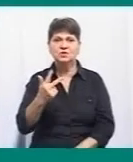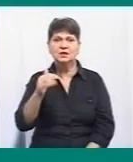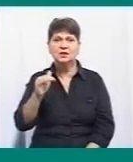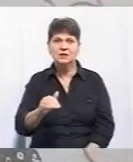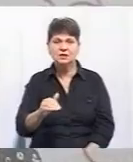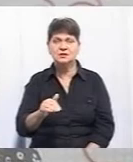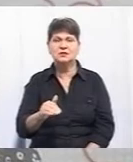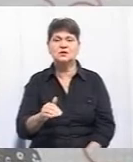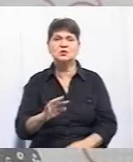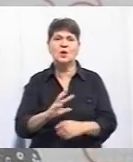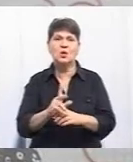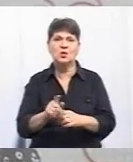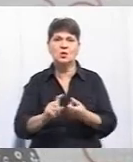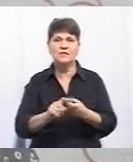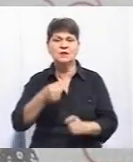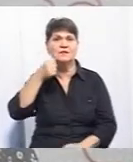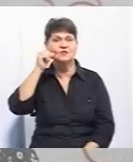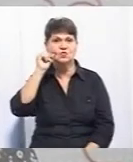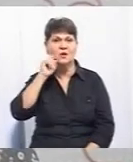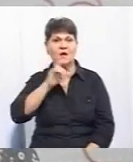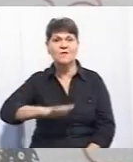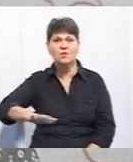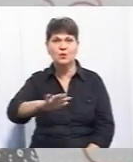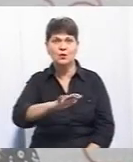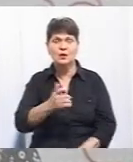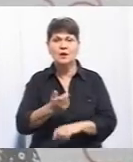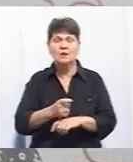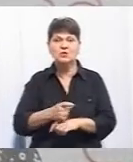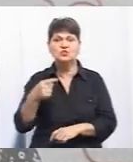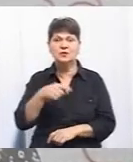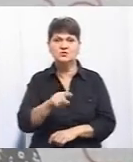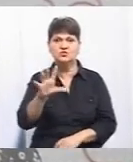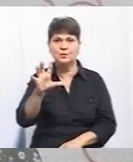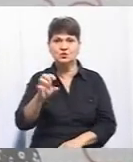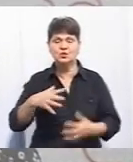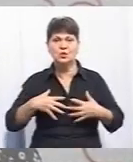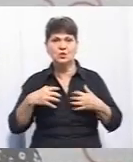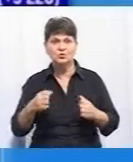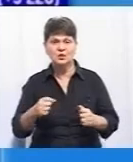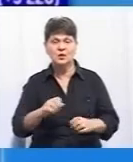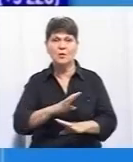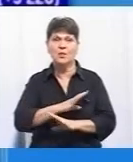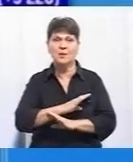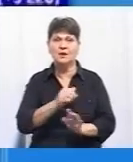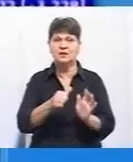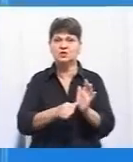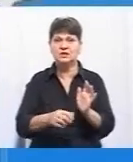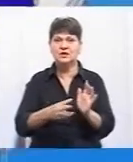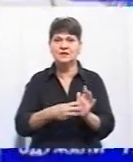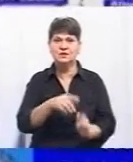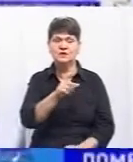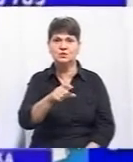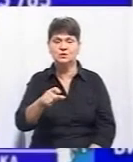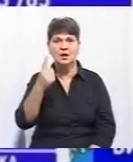нових випадків коронавірусу виявили вчора в Україні. Більше як півтори тисячі пацієнтів одужало, померло 68 людей,